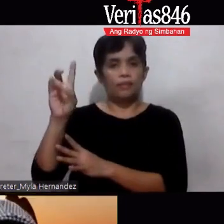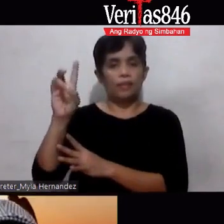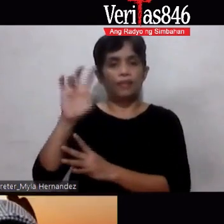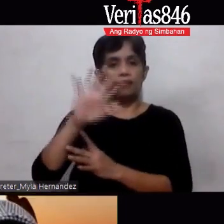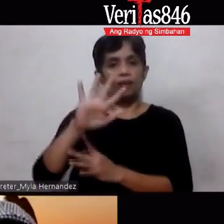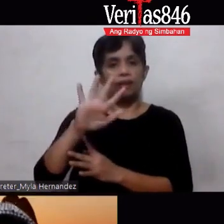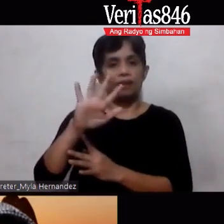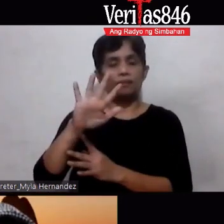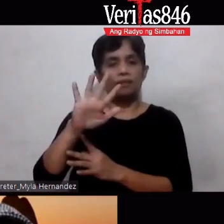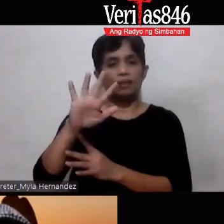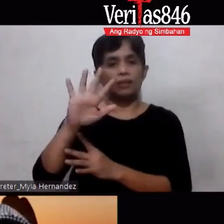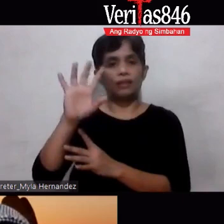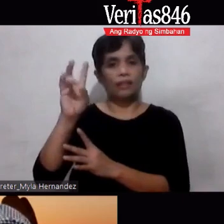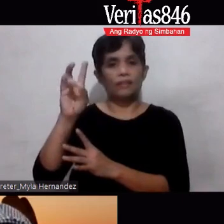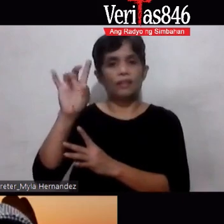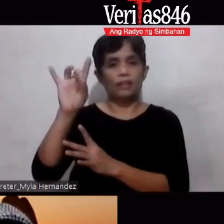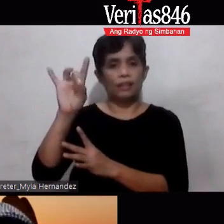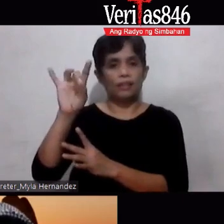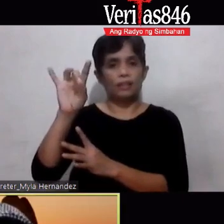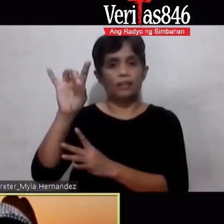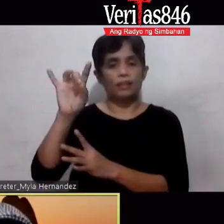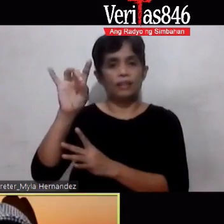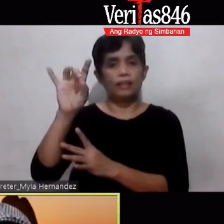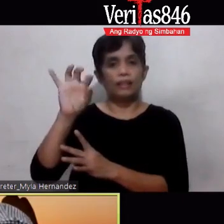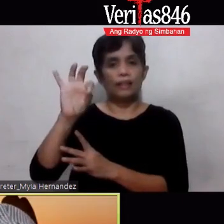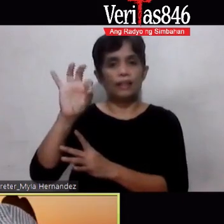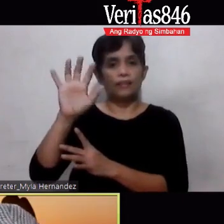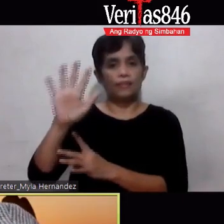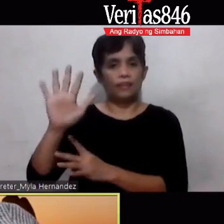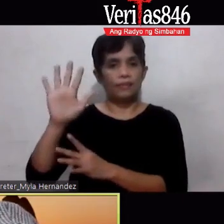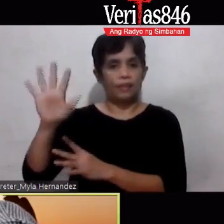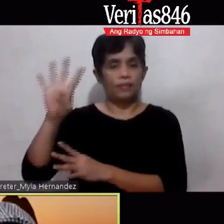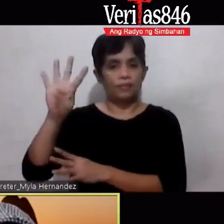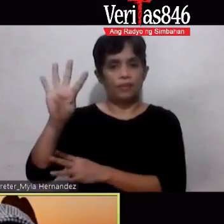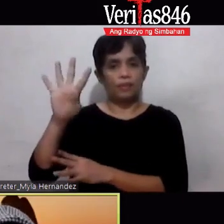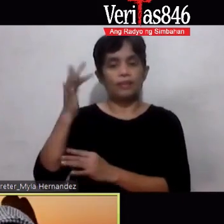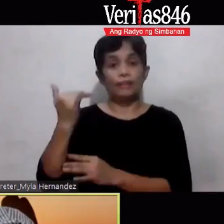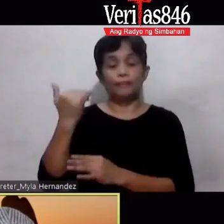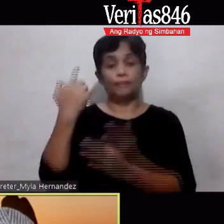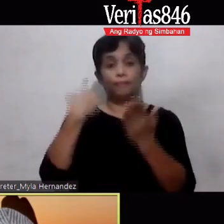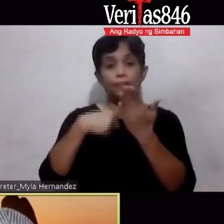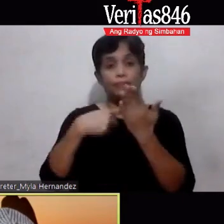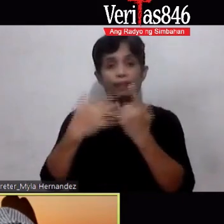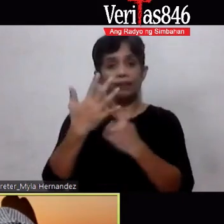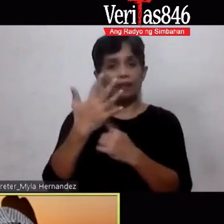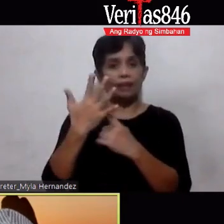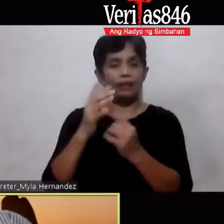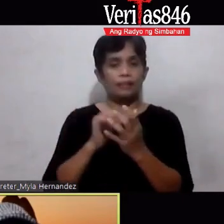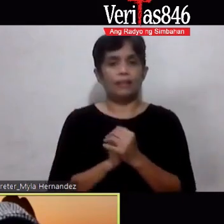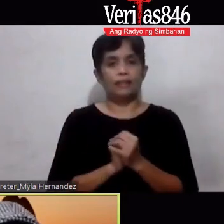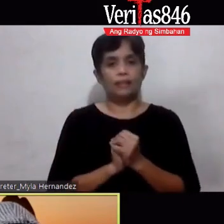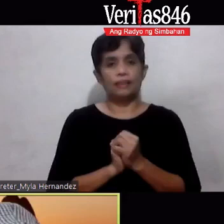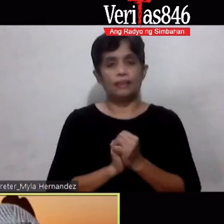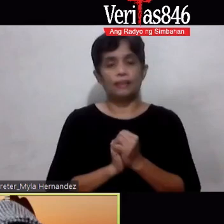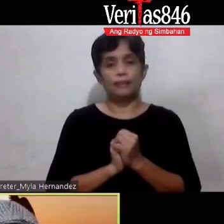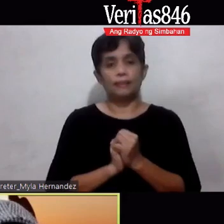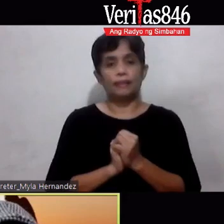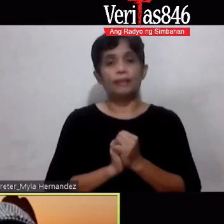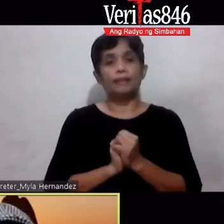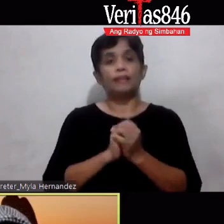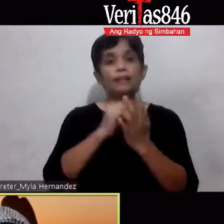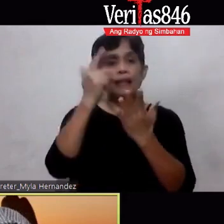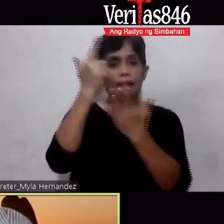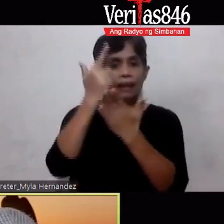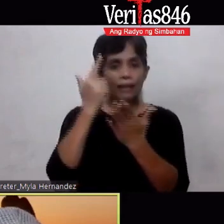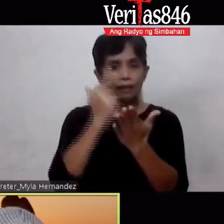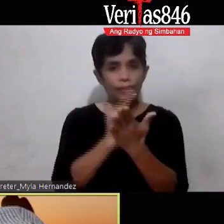0917-578-9554 At yun nga po yung ating tatalakayan Yung ating mga aral na natutunan sa